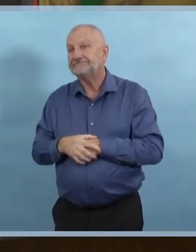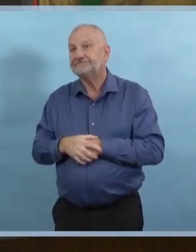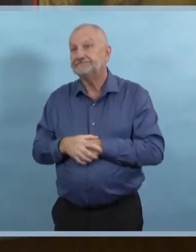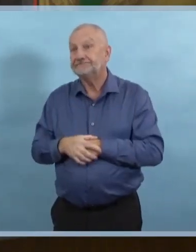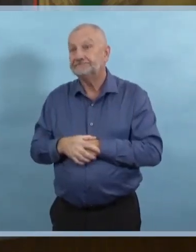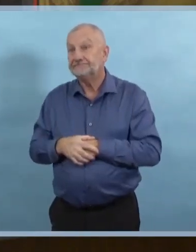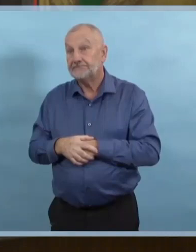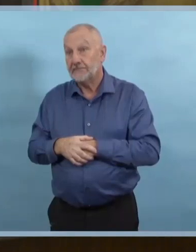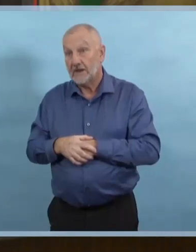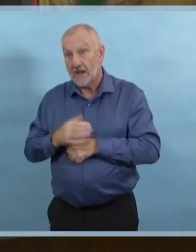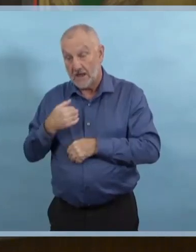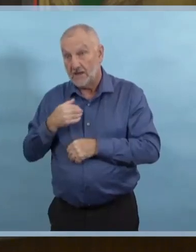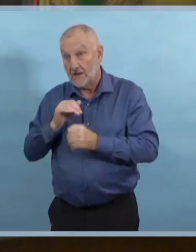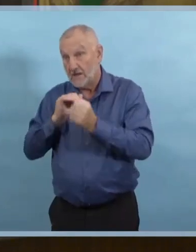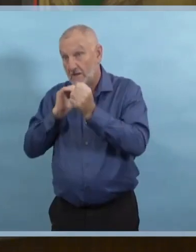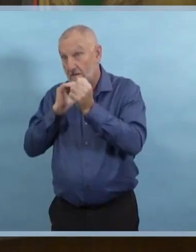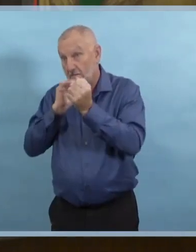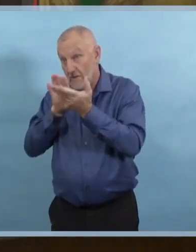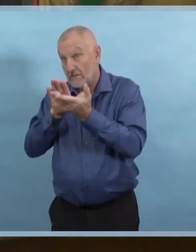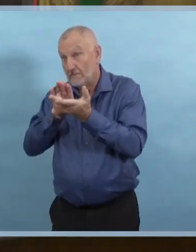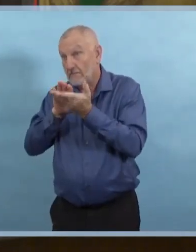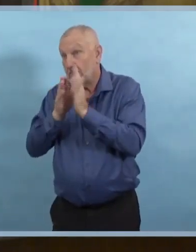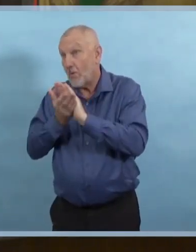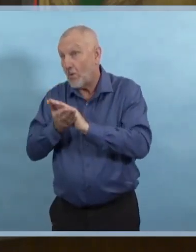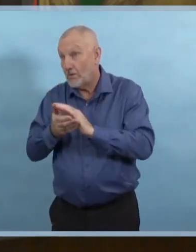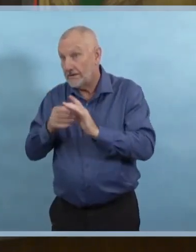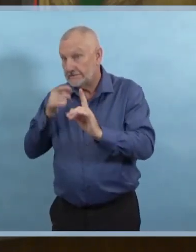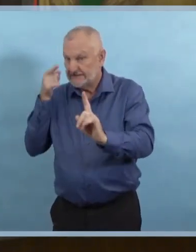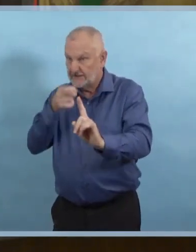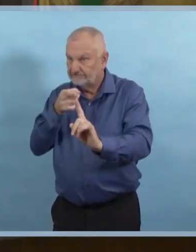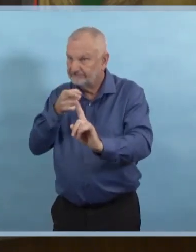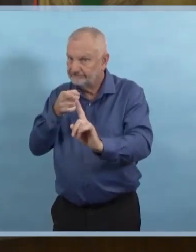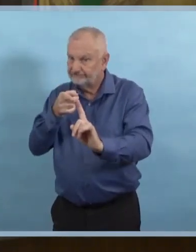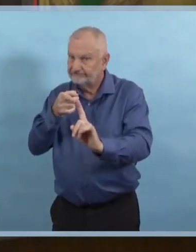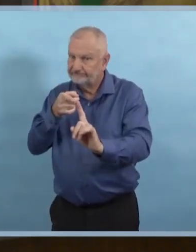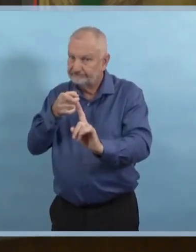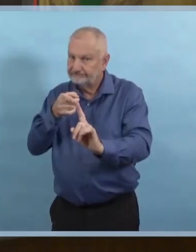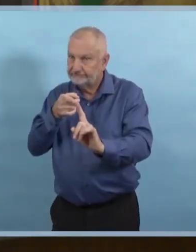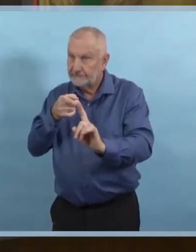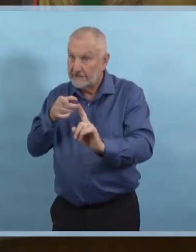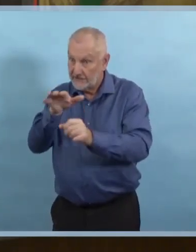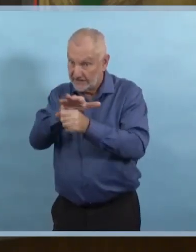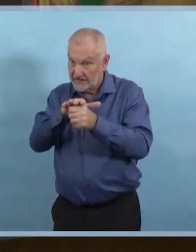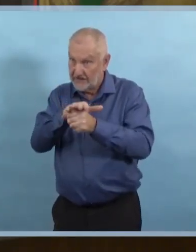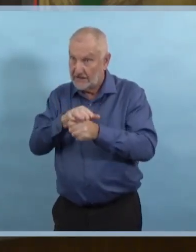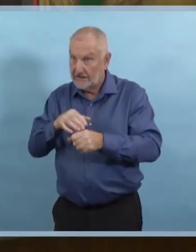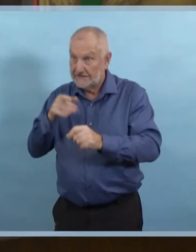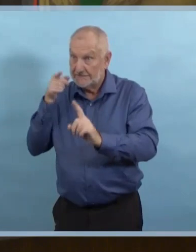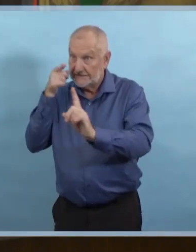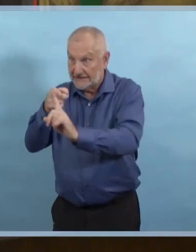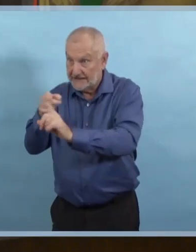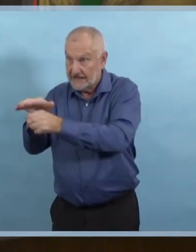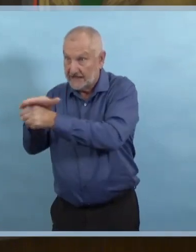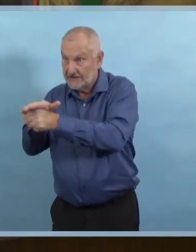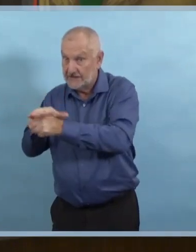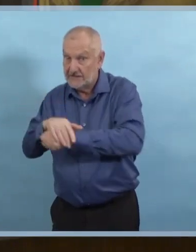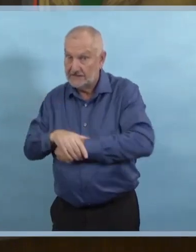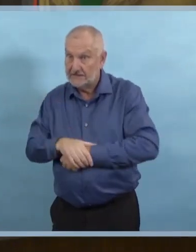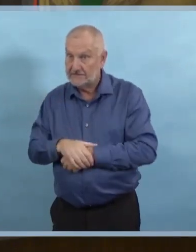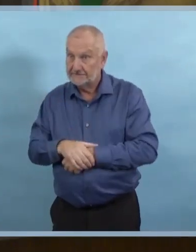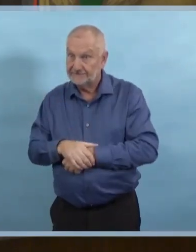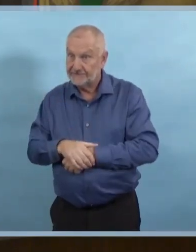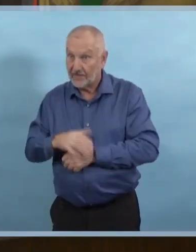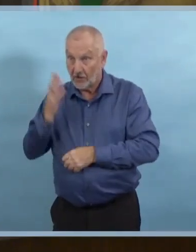Et nous savons que la transmission, principalement, se fait lors d'un contact prolongé à l